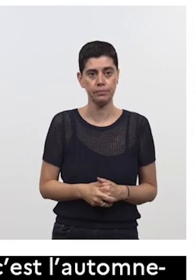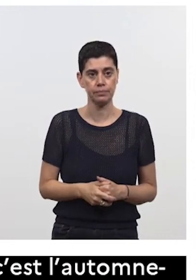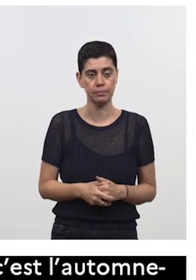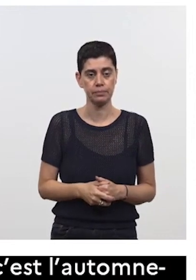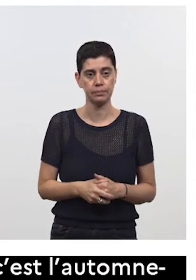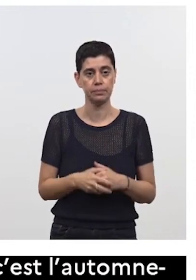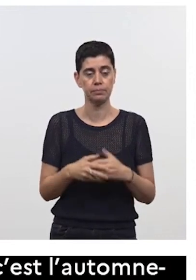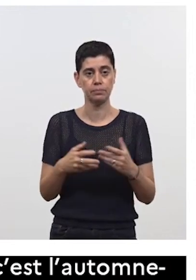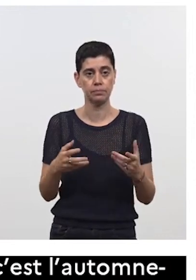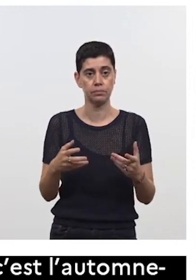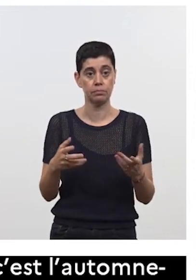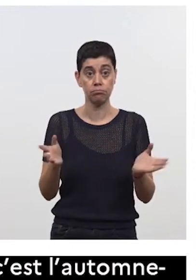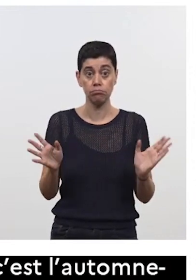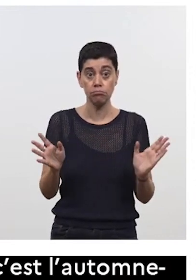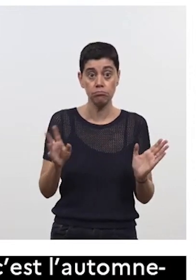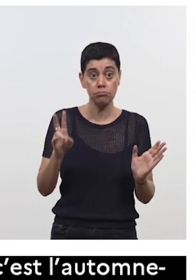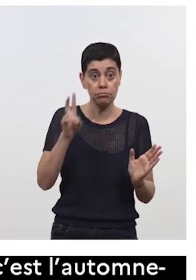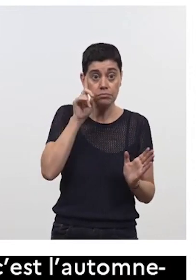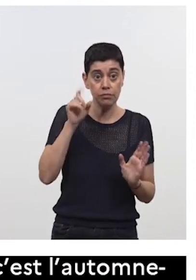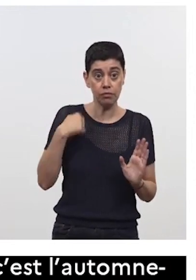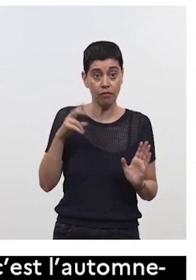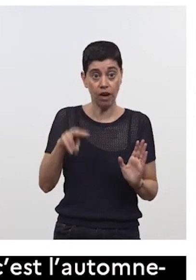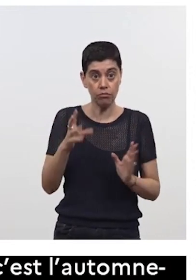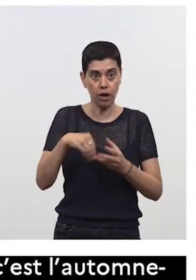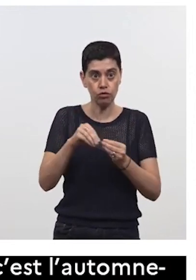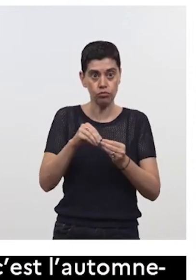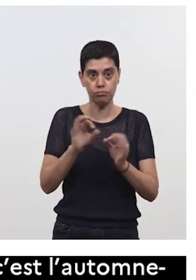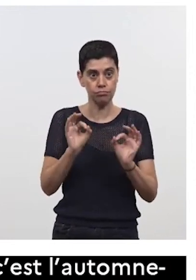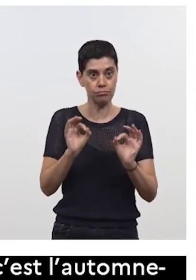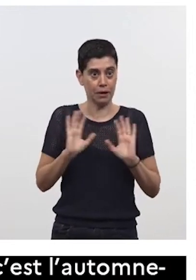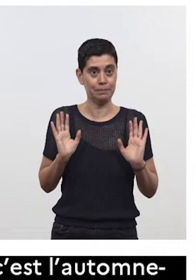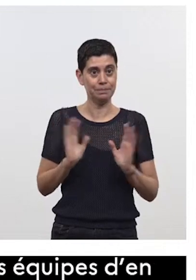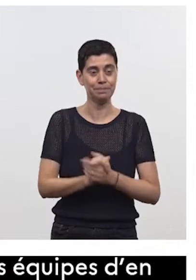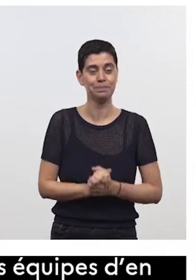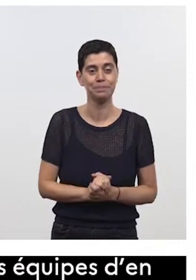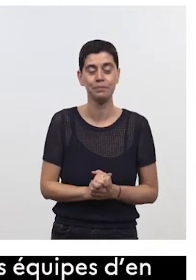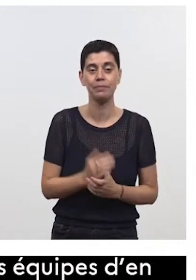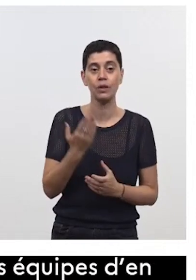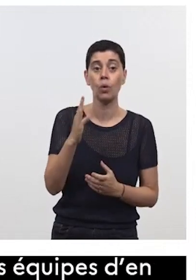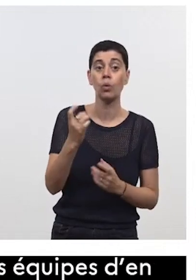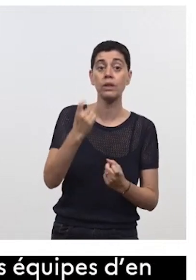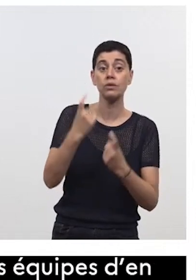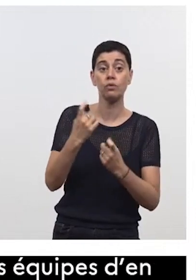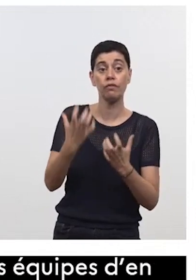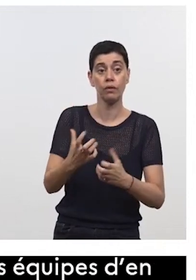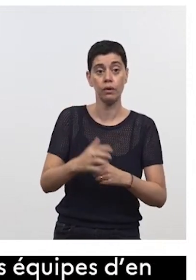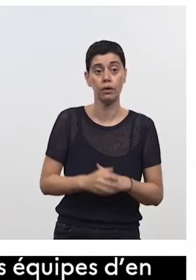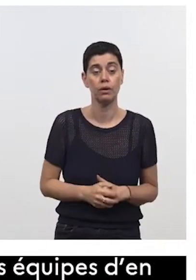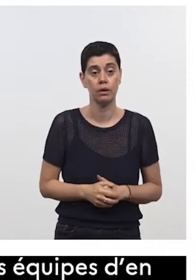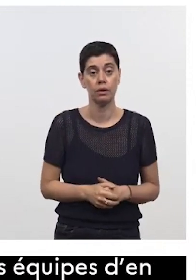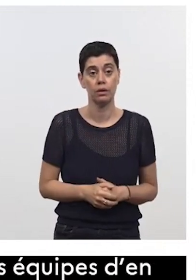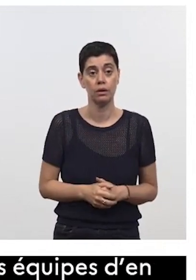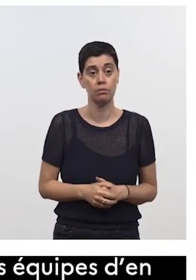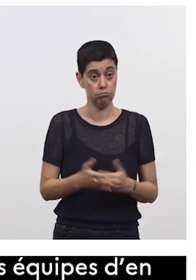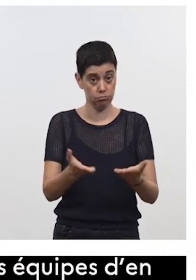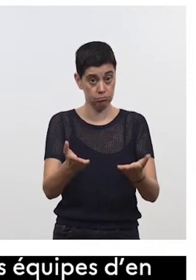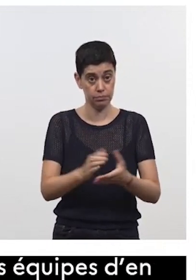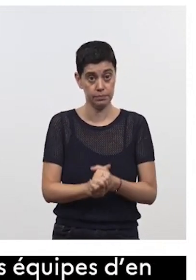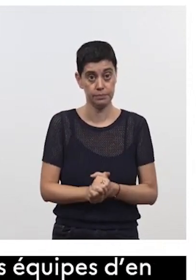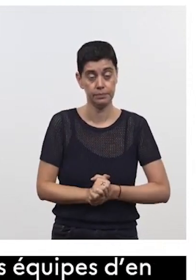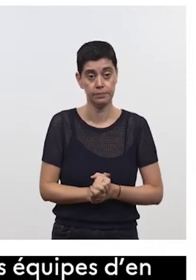Je n'ai rien à ajouter à ces propos Y a-t-il d'autres questions ? Je vous en prie